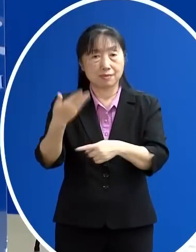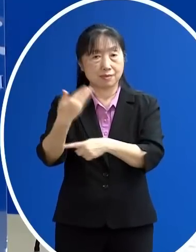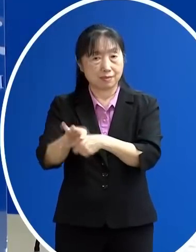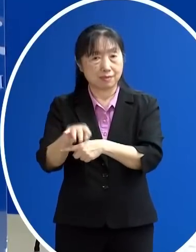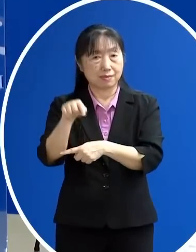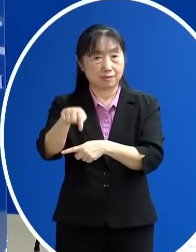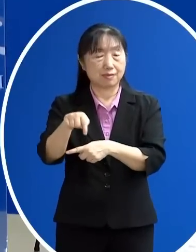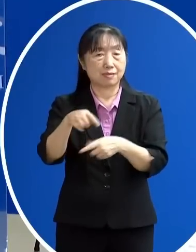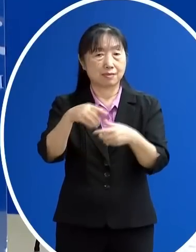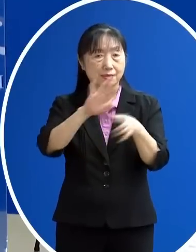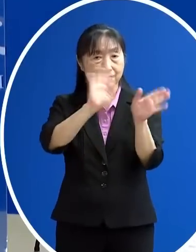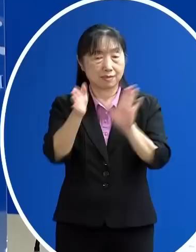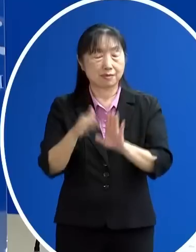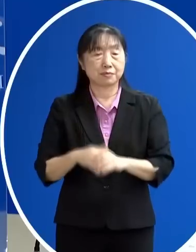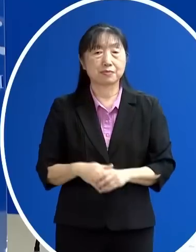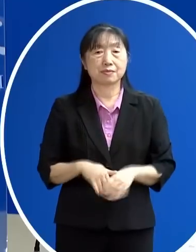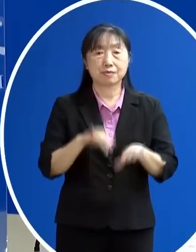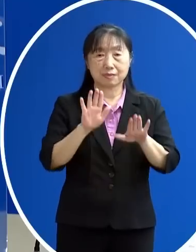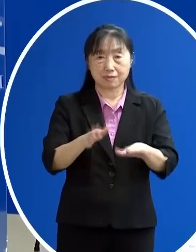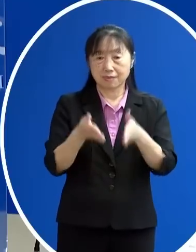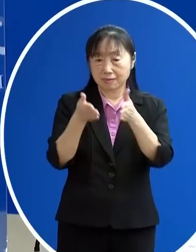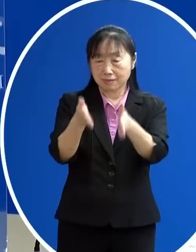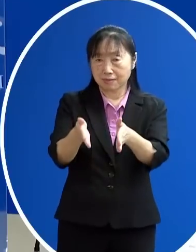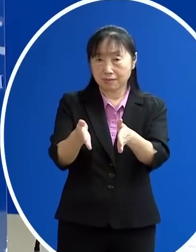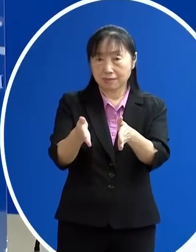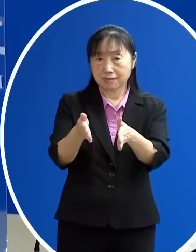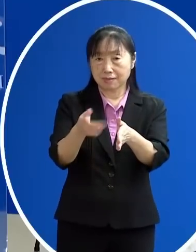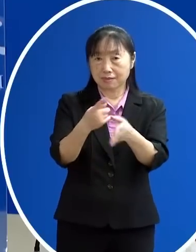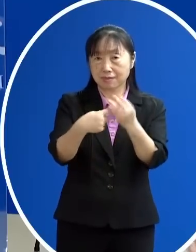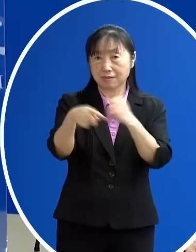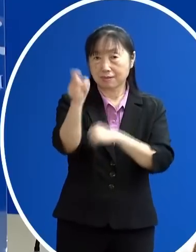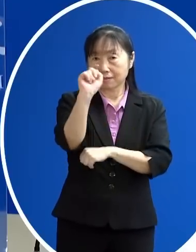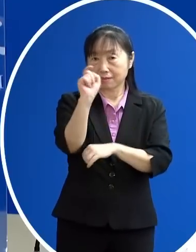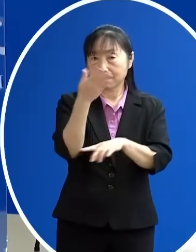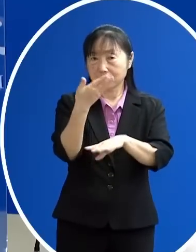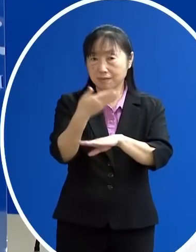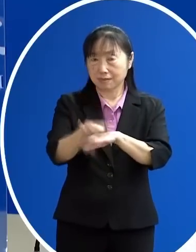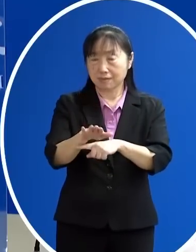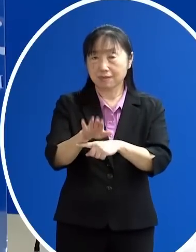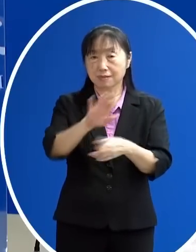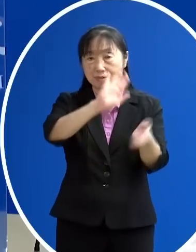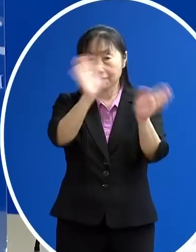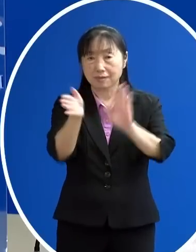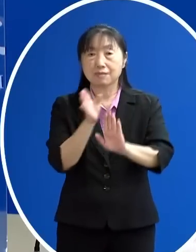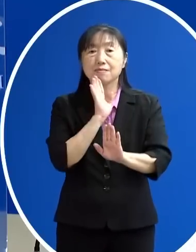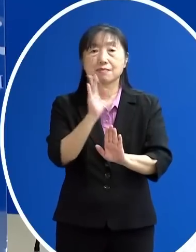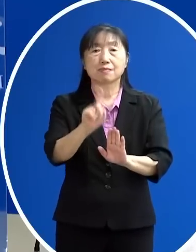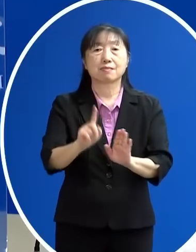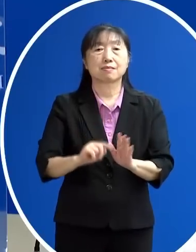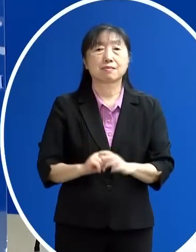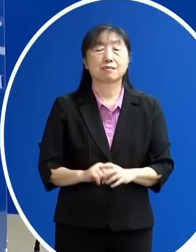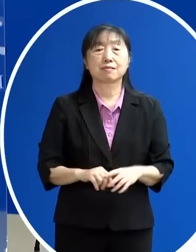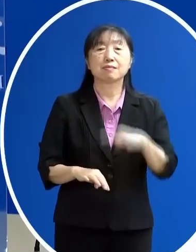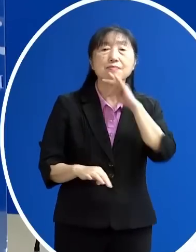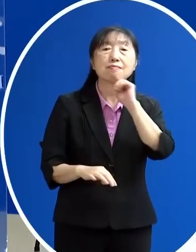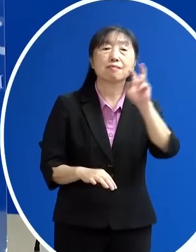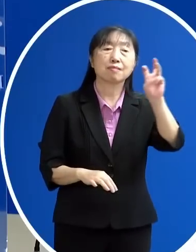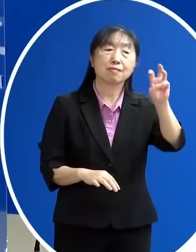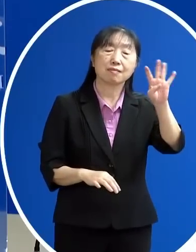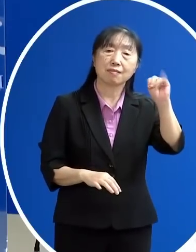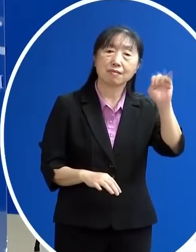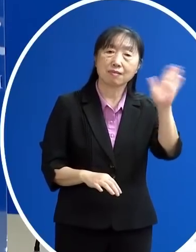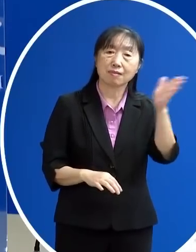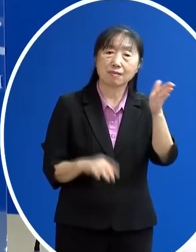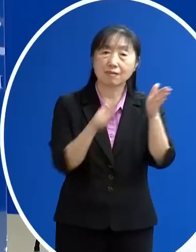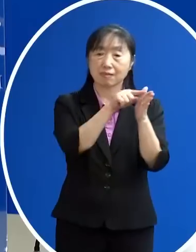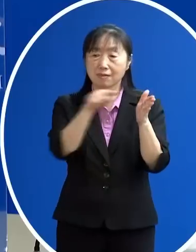死亡 那我先就這個10例 總共有10例的死亡這個部分說明一下 那年齡是30多歲